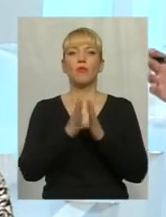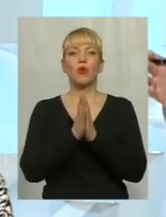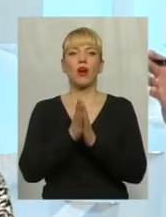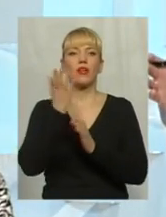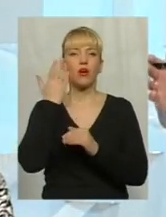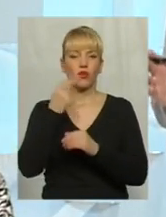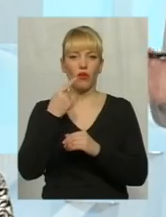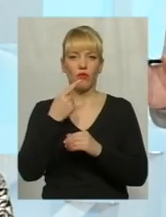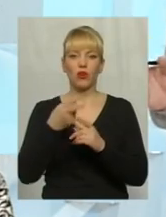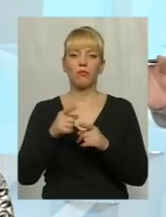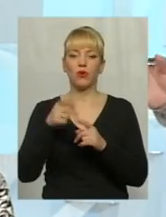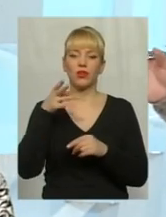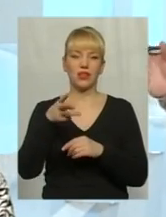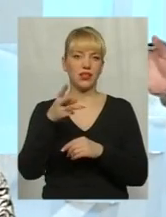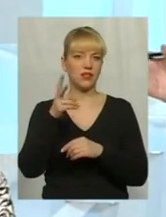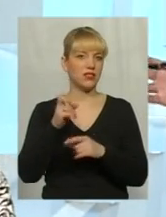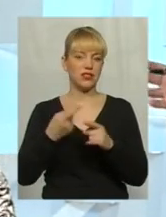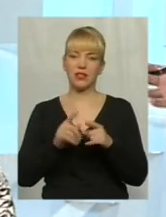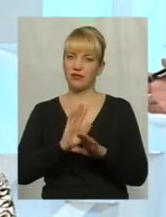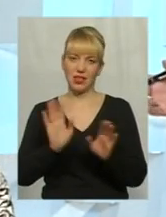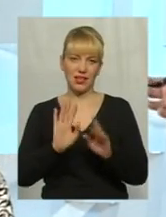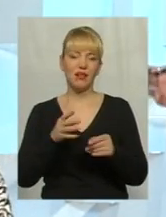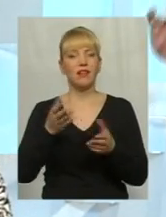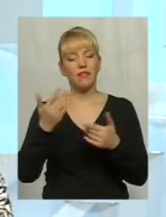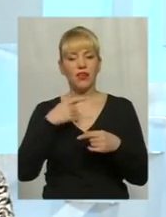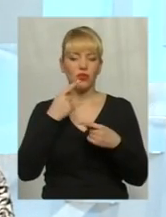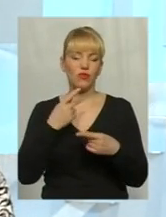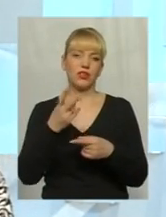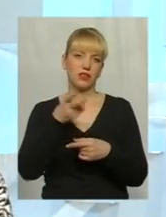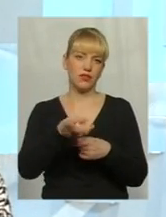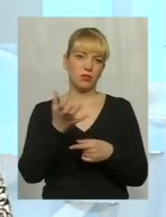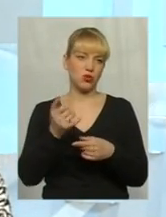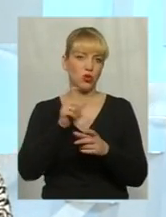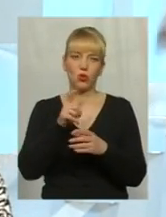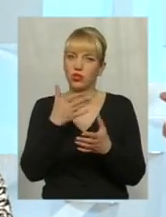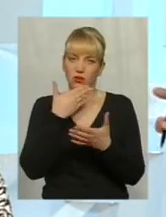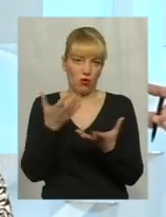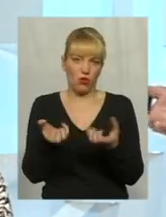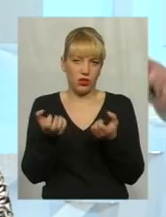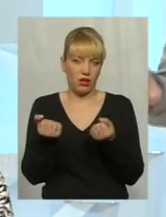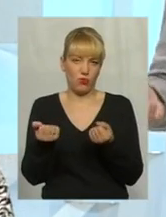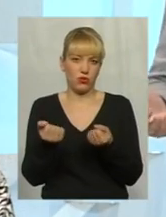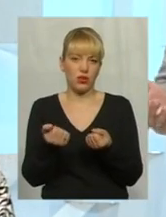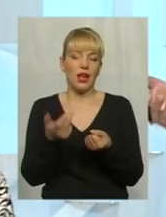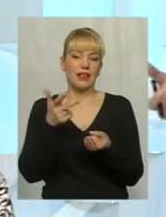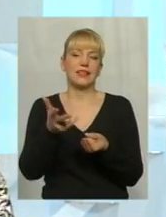називати речі своїми вимінами не 3200, а 2 500 з копійками, тому що насправді люди не отримують 3200, так це нараховані.